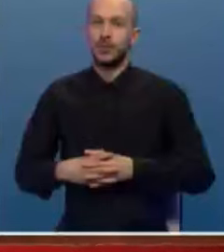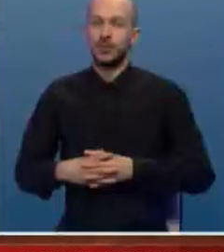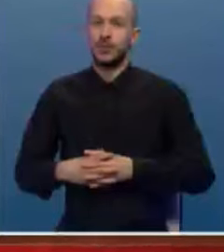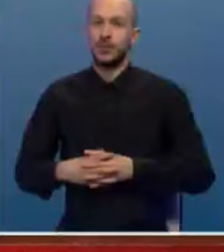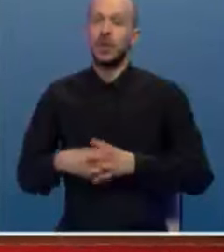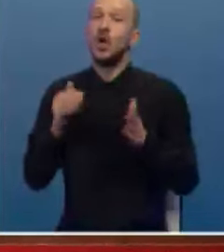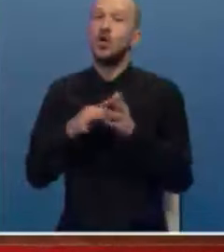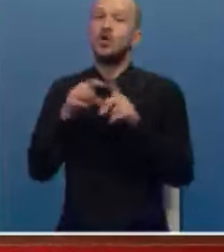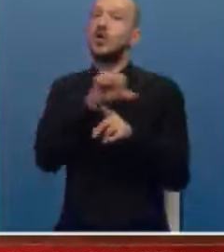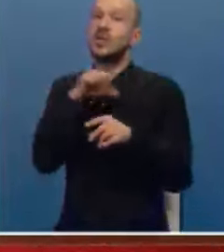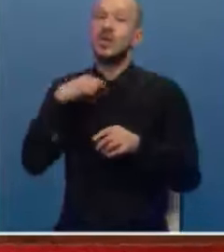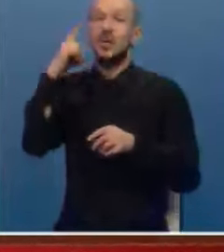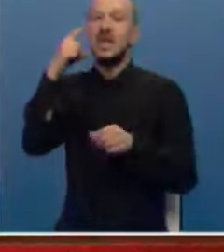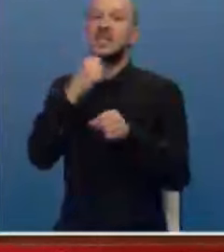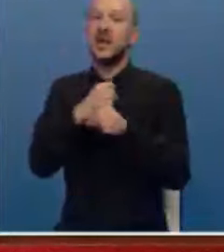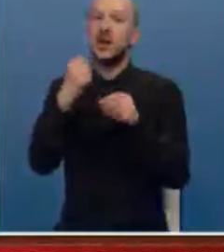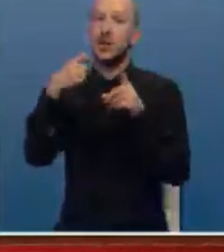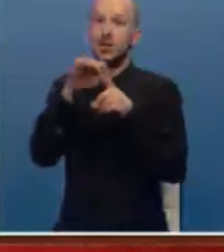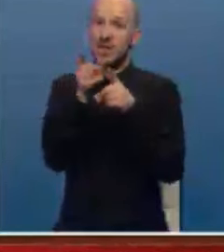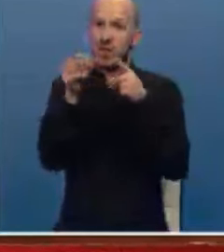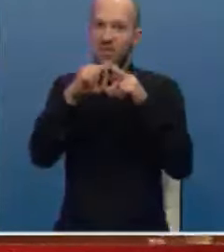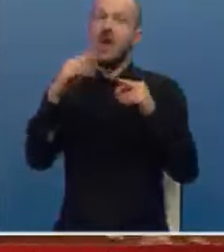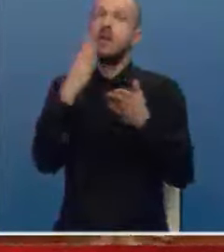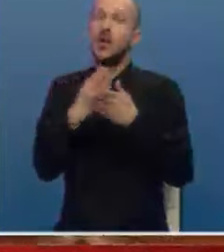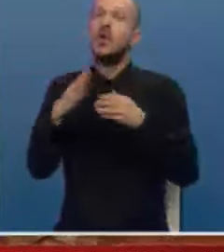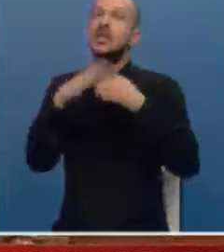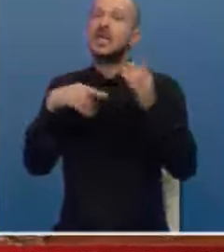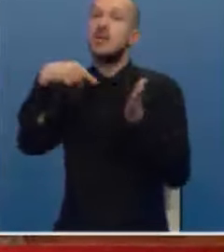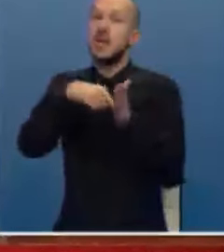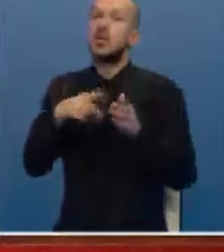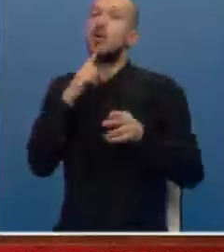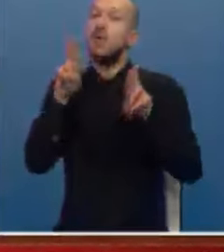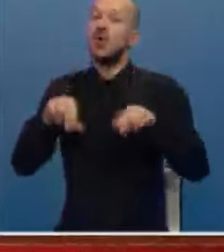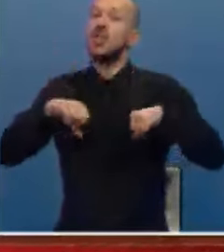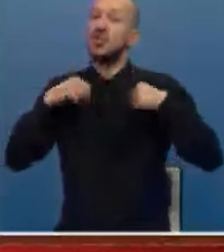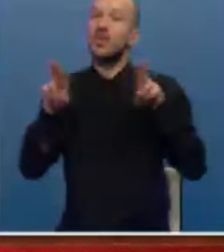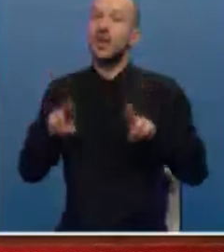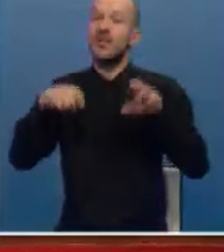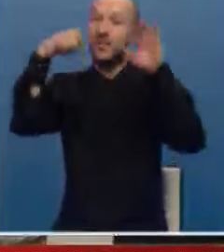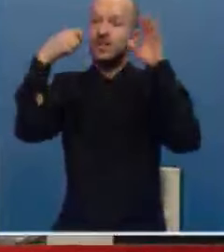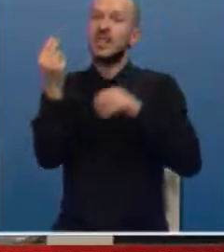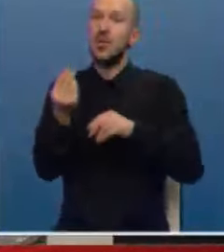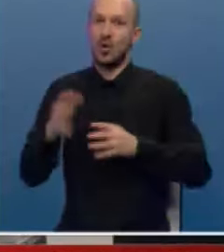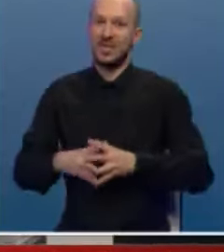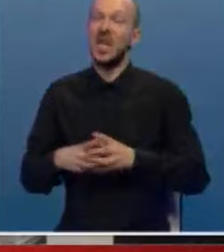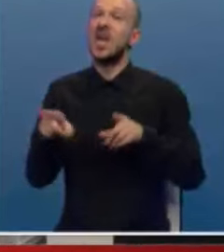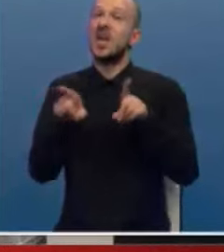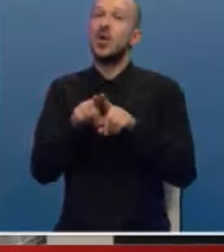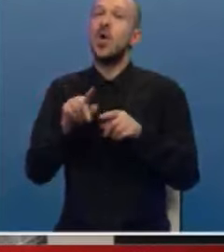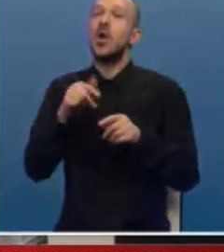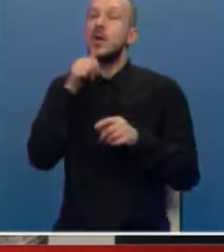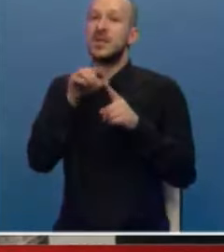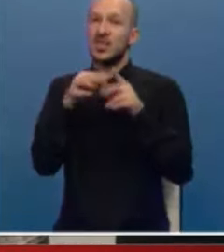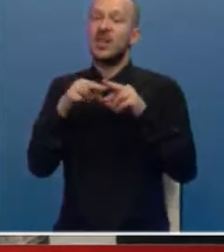Još od same ideje o stvaranju Kustendorf cilj je bio da se sagladi mjesto na kojom bi mogla da živi prava filmska umjetnost, koji bi obravluti